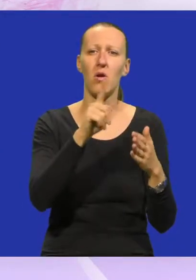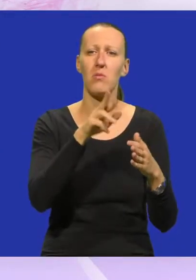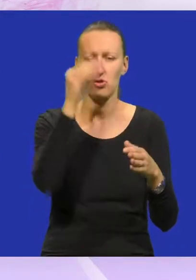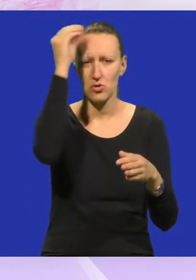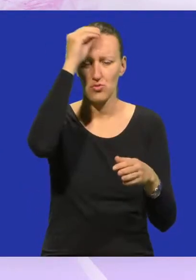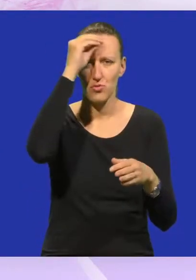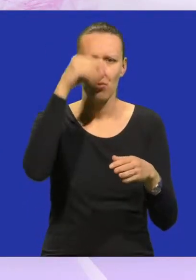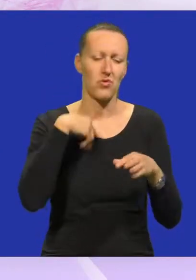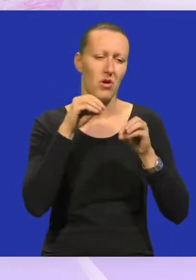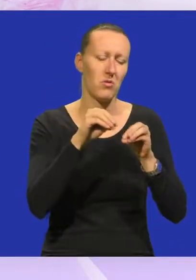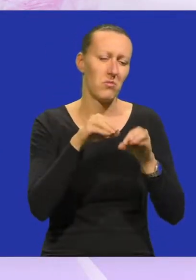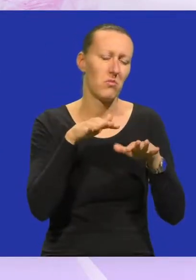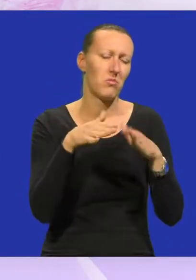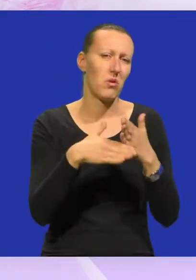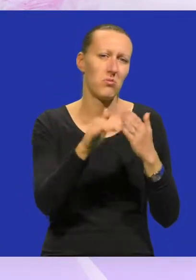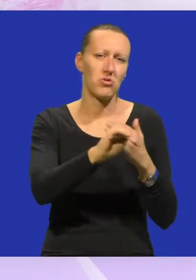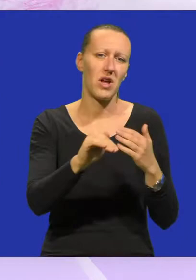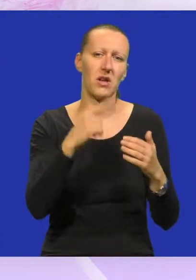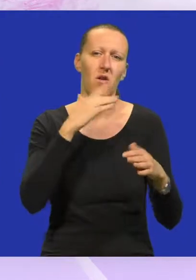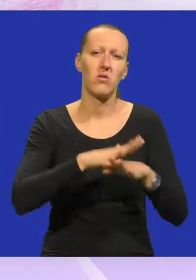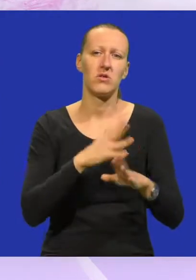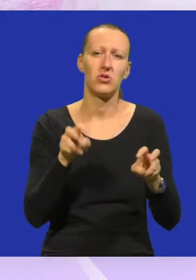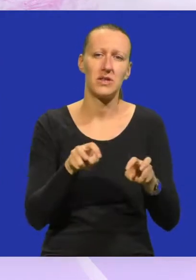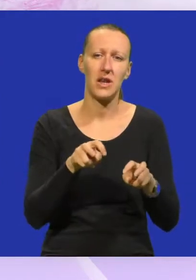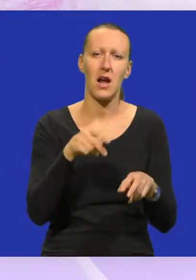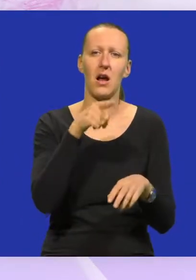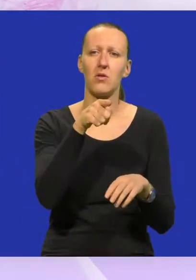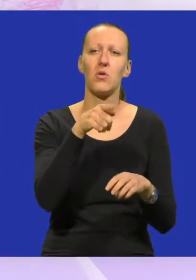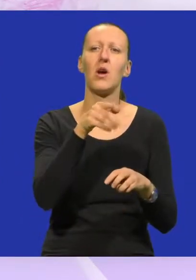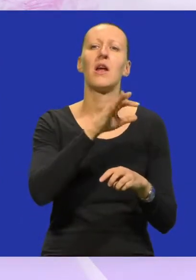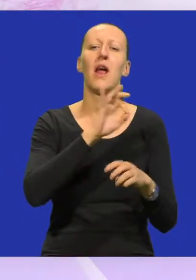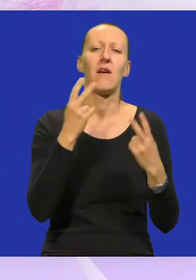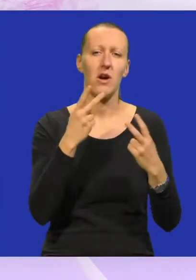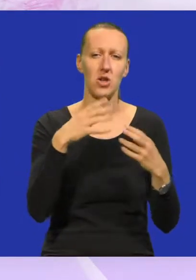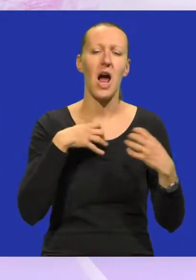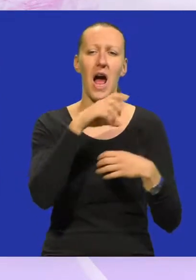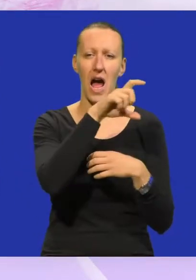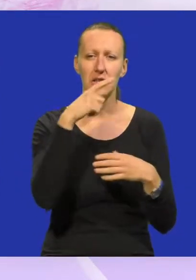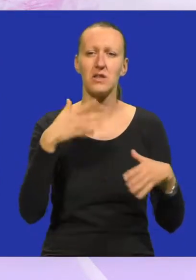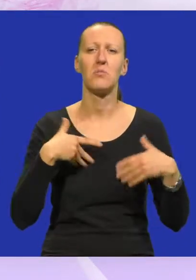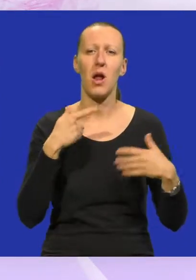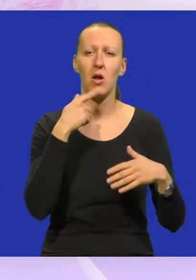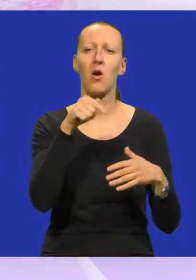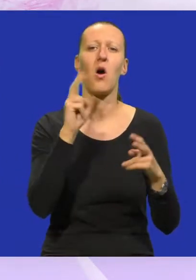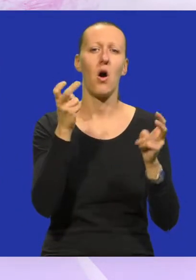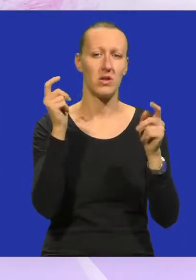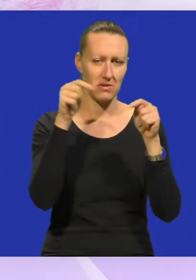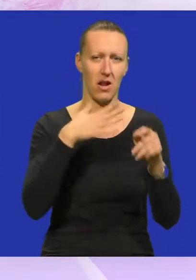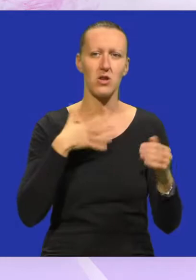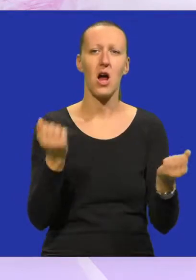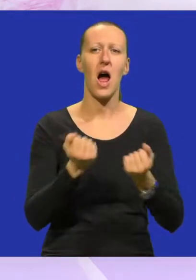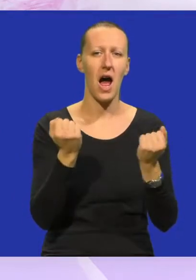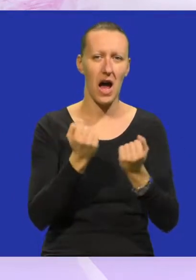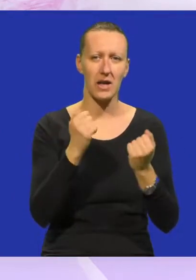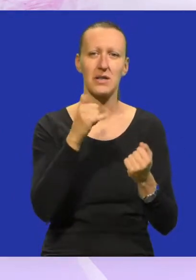stručno obrazovni za to i tu mislim da je nekakva najvažnija funkcija kazališta za djecu i mlade koji su se odazvali ovoj našoj